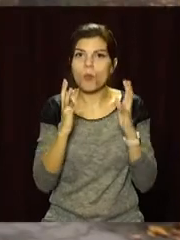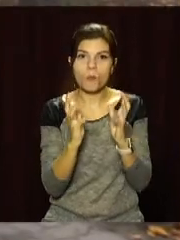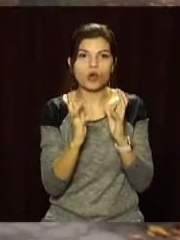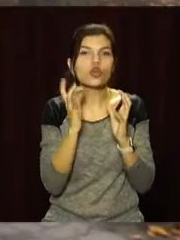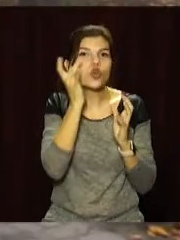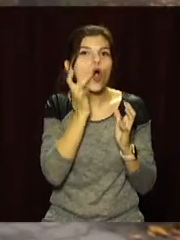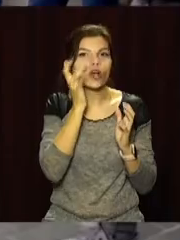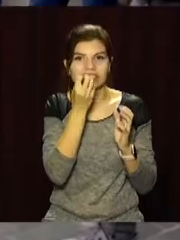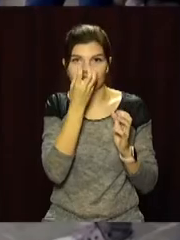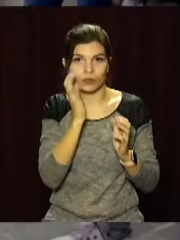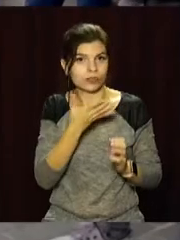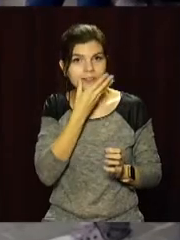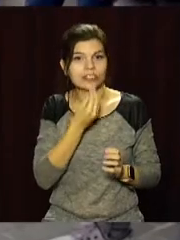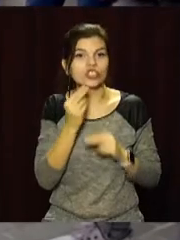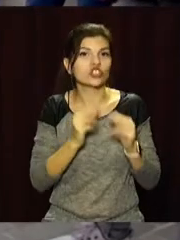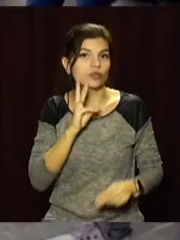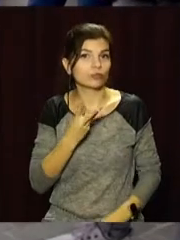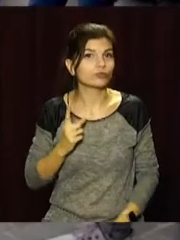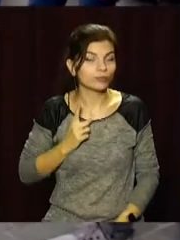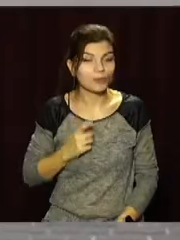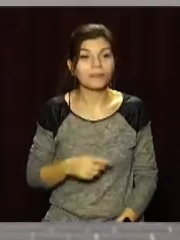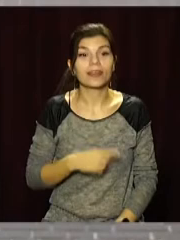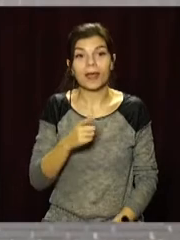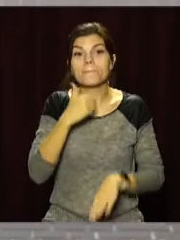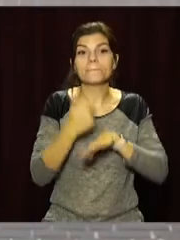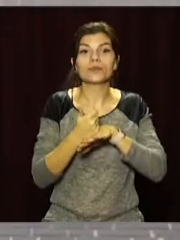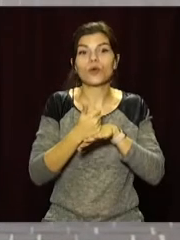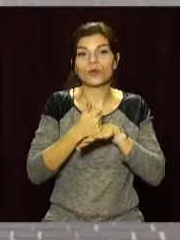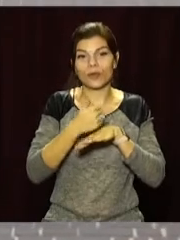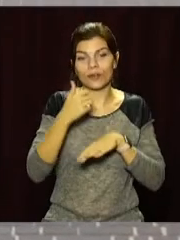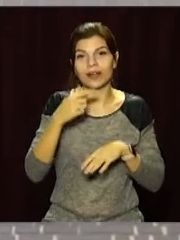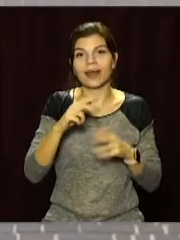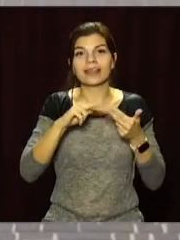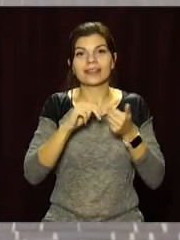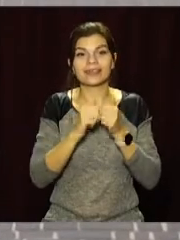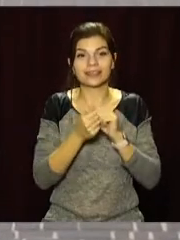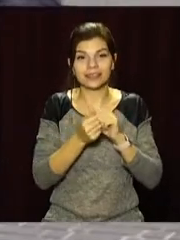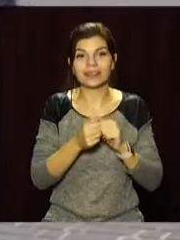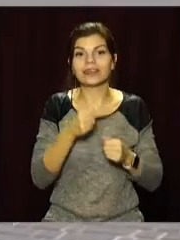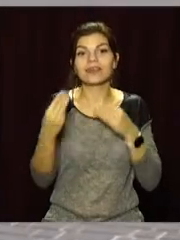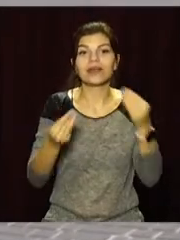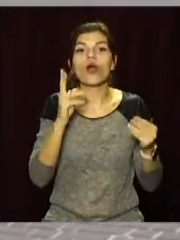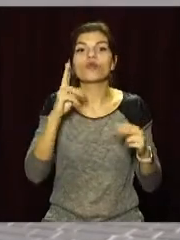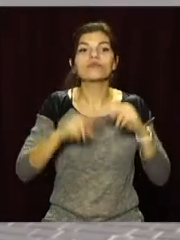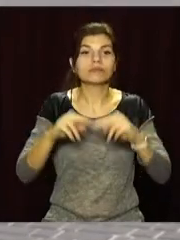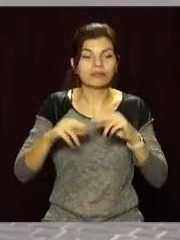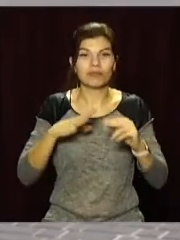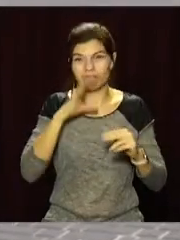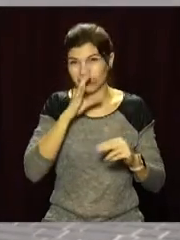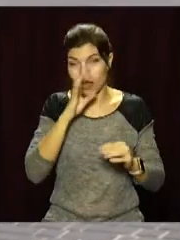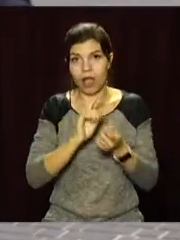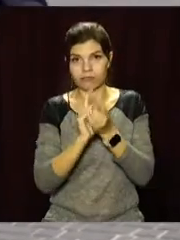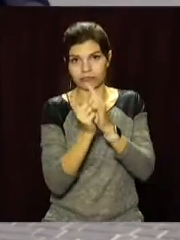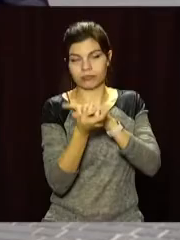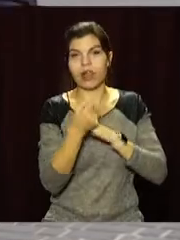розовими цвітами. На відкритці оновленого скверу міський голова Кам'янського вручив відзнаки будівельникам, які занедбаний парк перетворили на